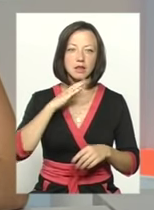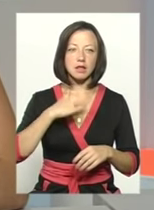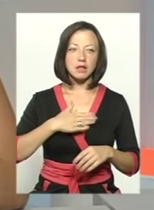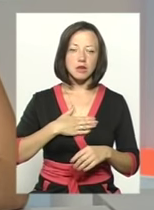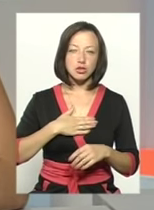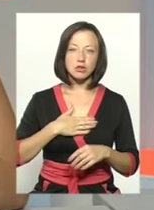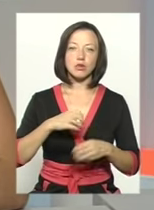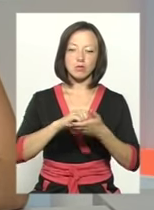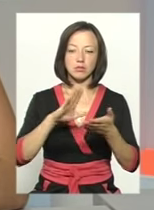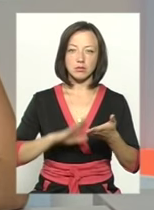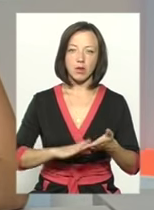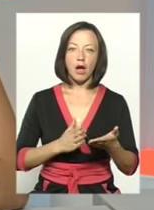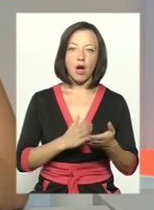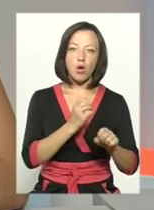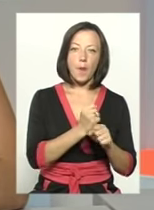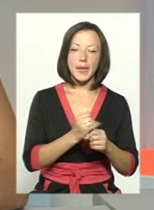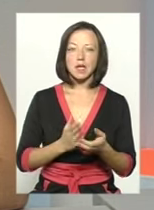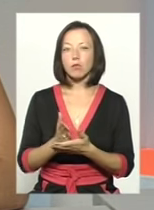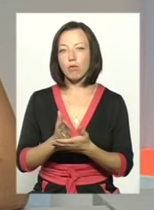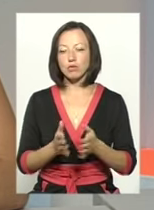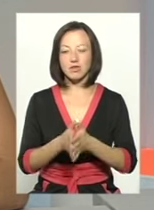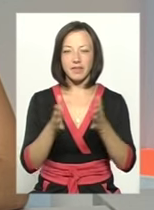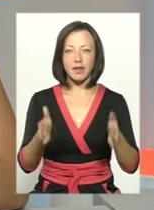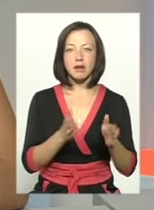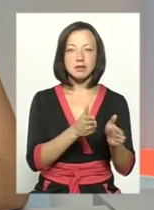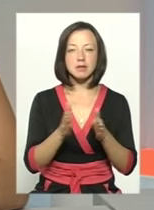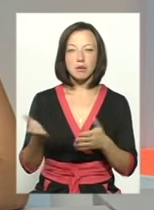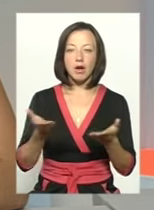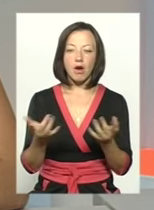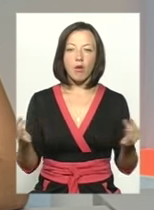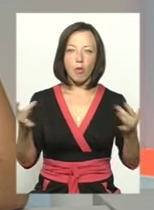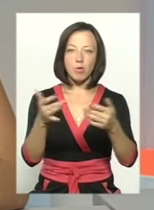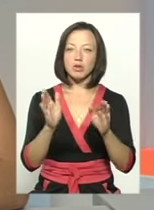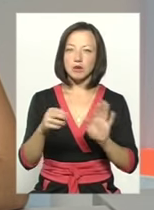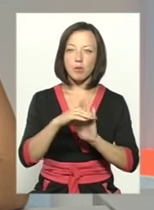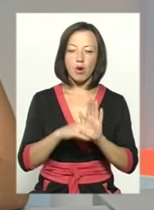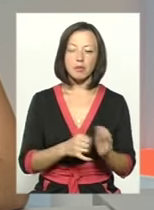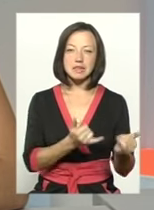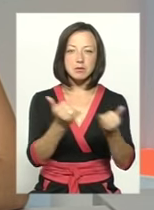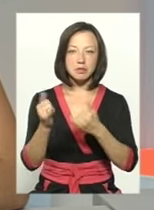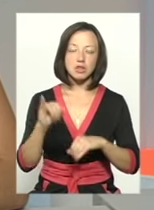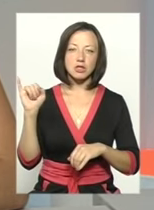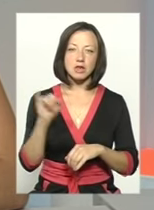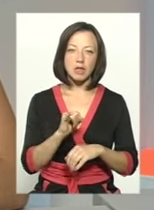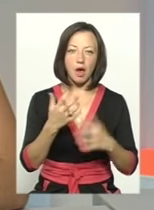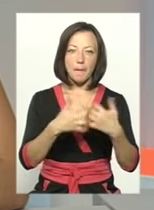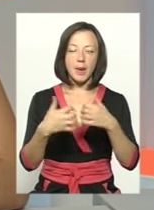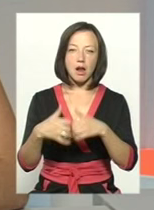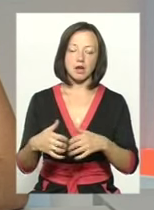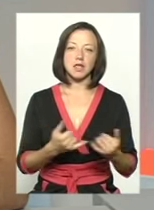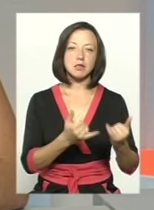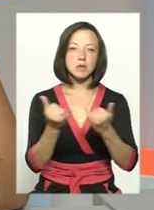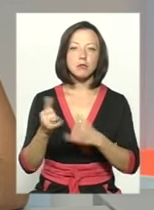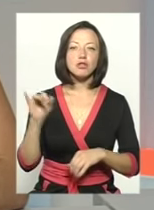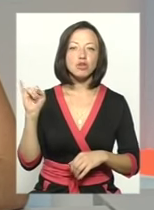облік робіт та послуг. Це велика система, яка охоплює не лише програмне забезпечення, але й апаратне забезпечення.